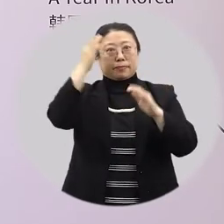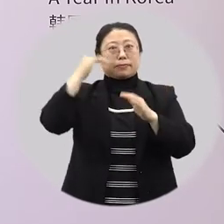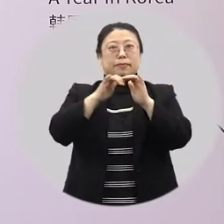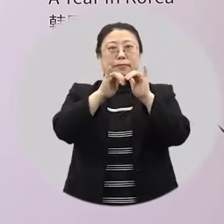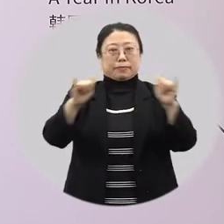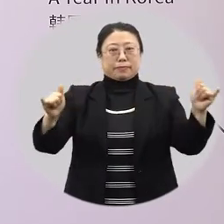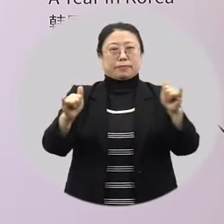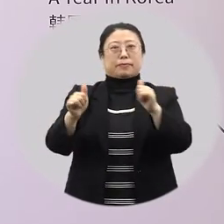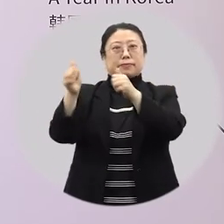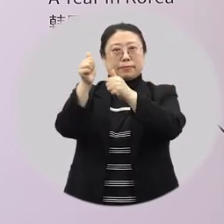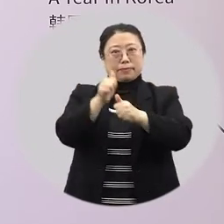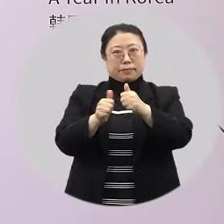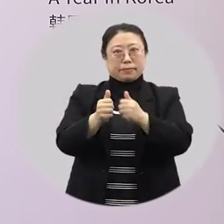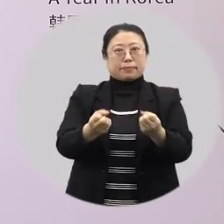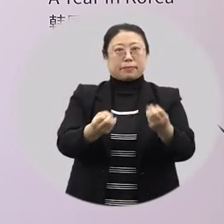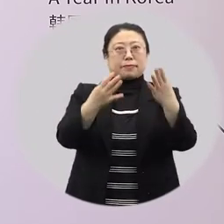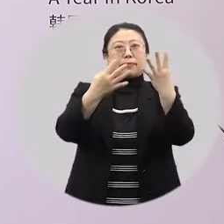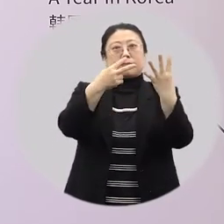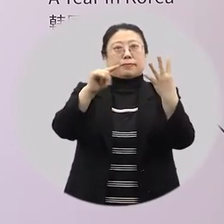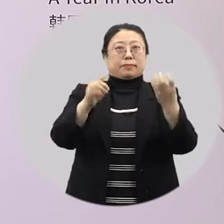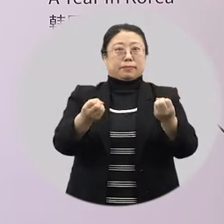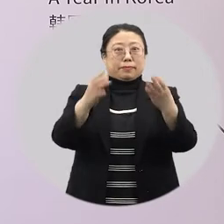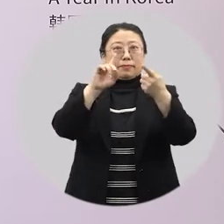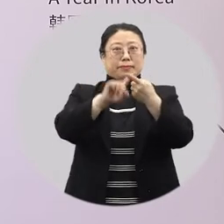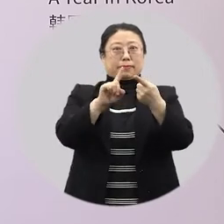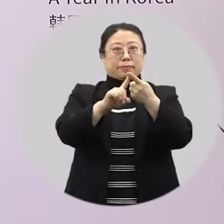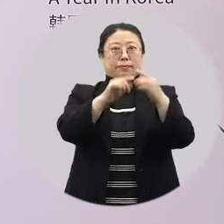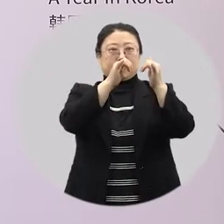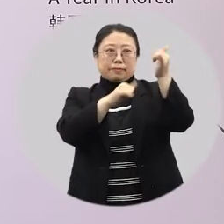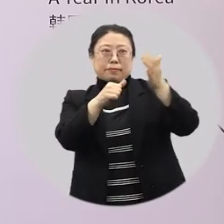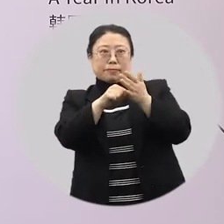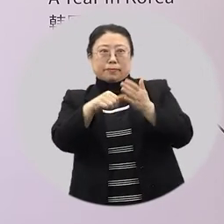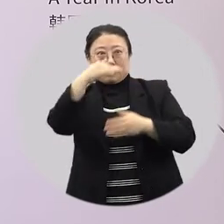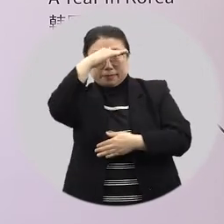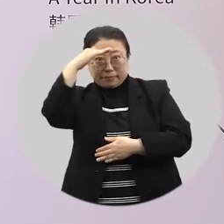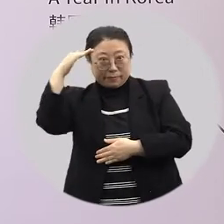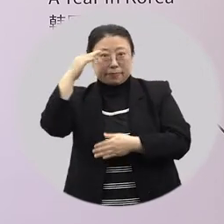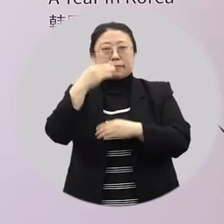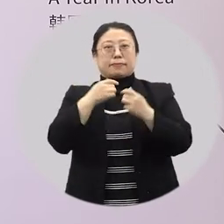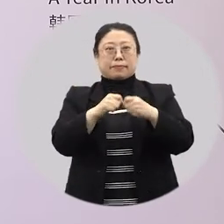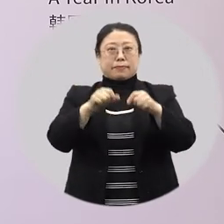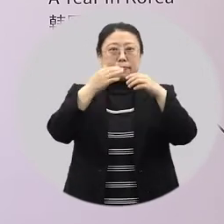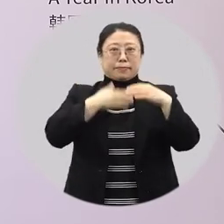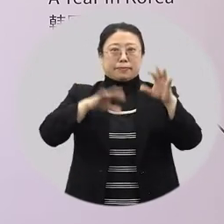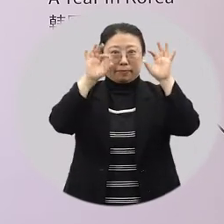세식풍속과 4대 명절에 대해 관련 유물을 감상하면서 자세히 알아볼게요.